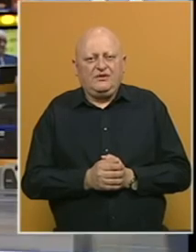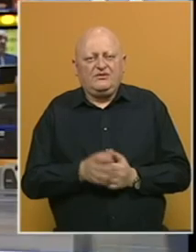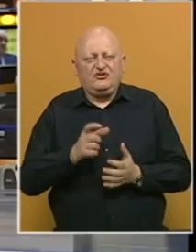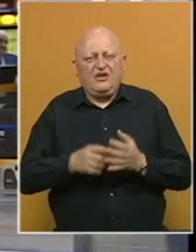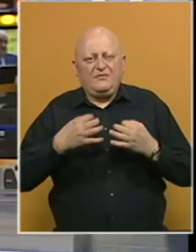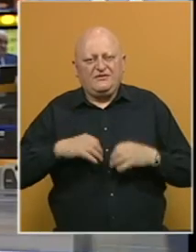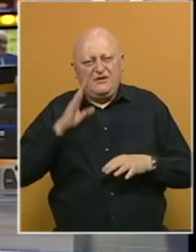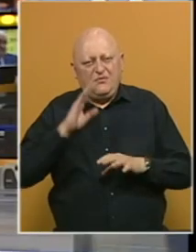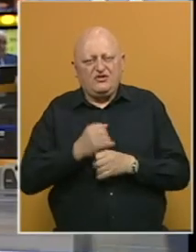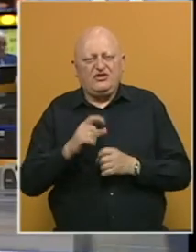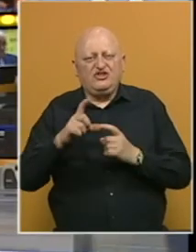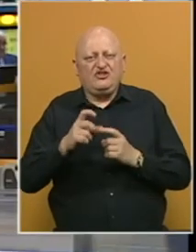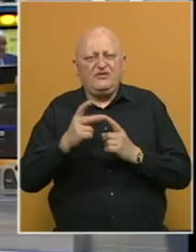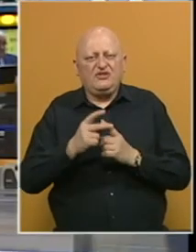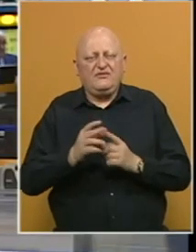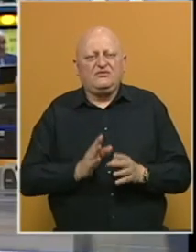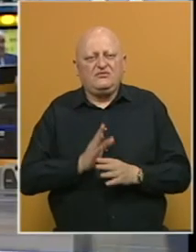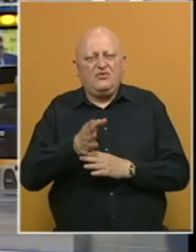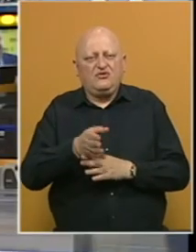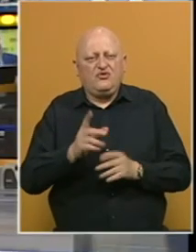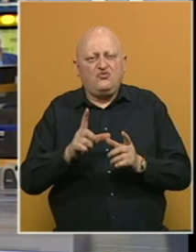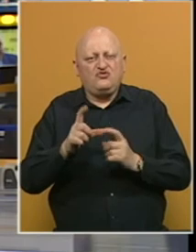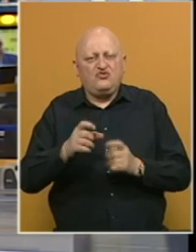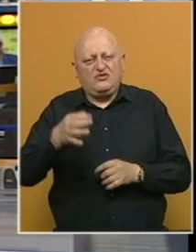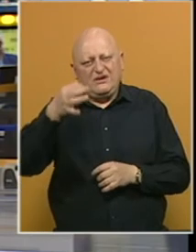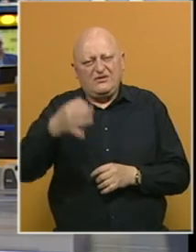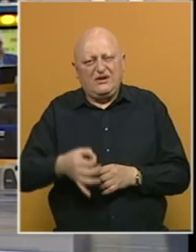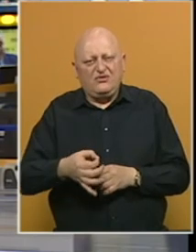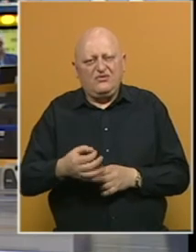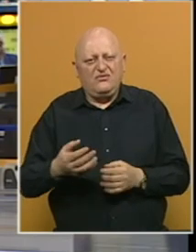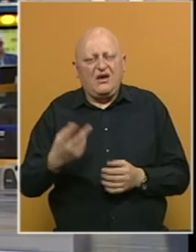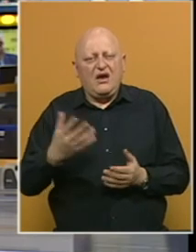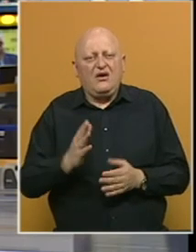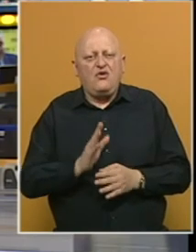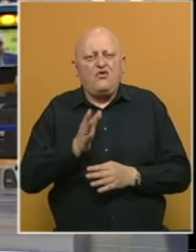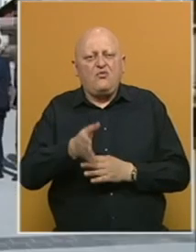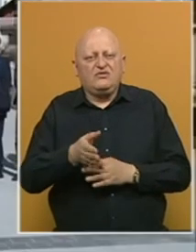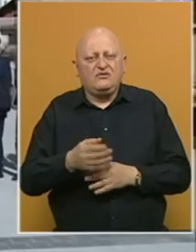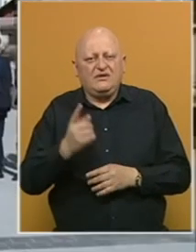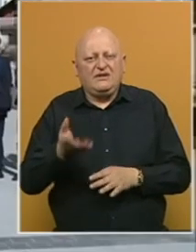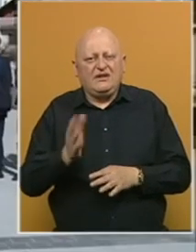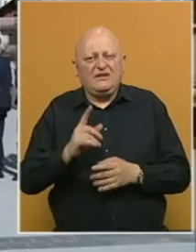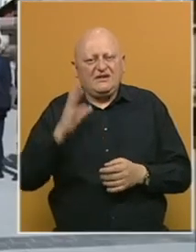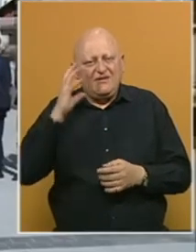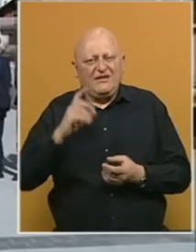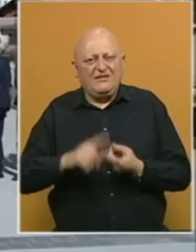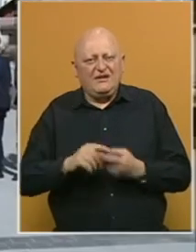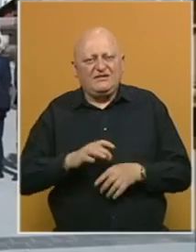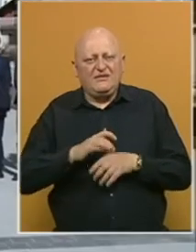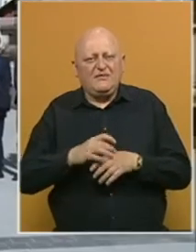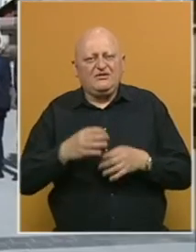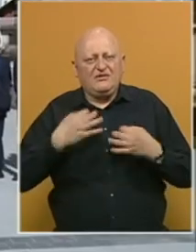Član predsjedništva Bosni i Hercegovine Šafik Đafarović boravio je u Unsko-Sanskom kantonu, a posjeti je prisustovala i delegacija Vlade